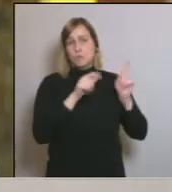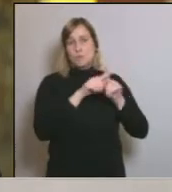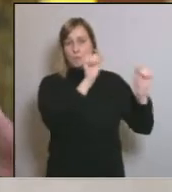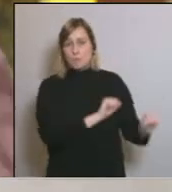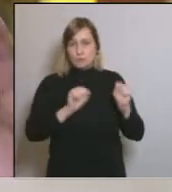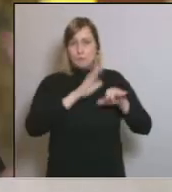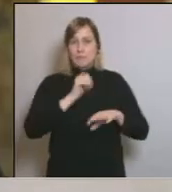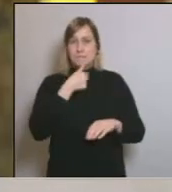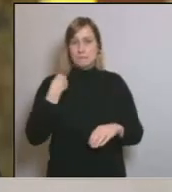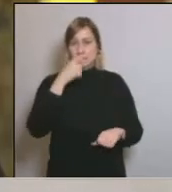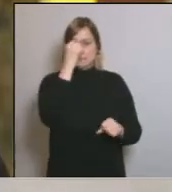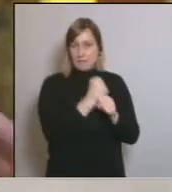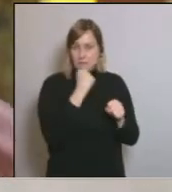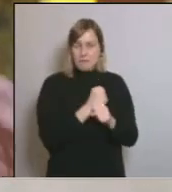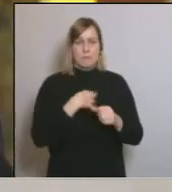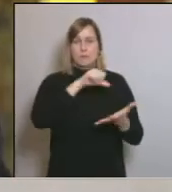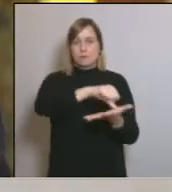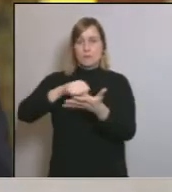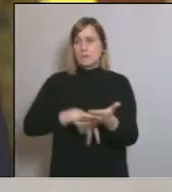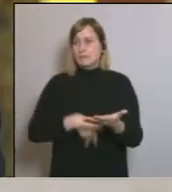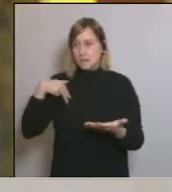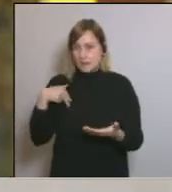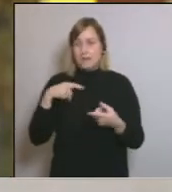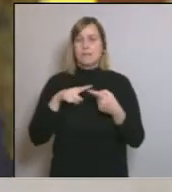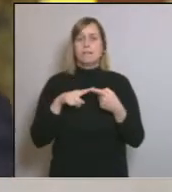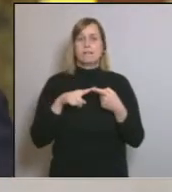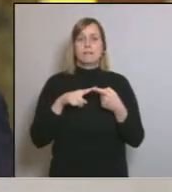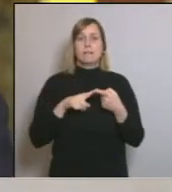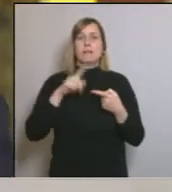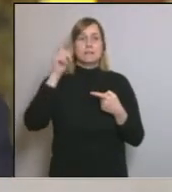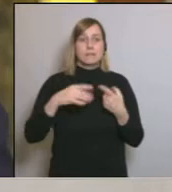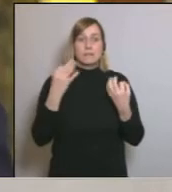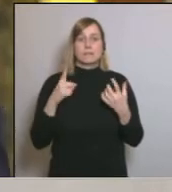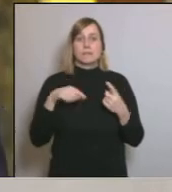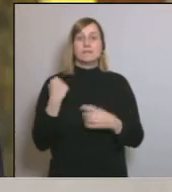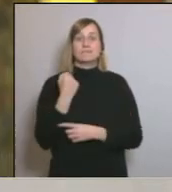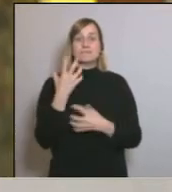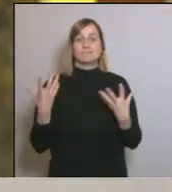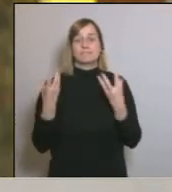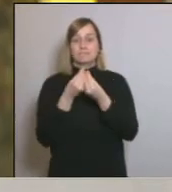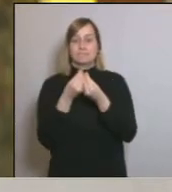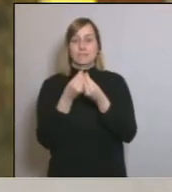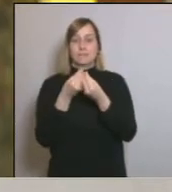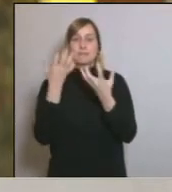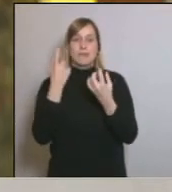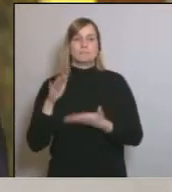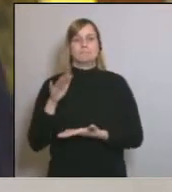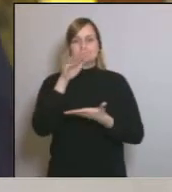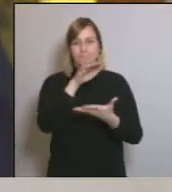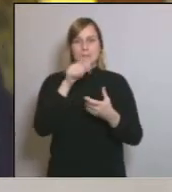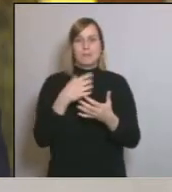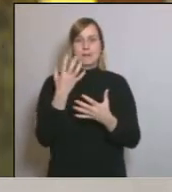treballadors, per la ciutadania en general, també acompanyades de tot un paquet d'econòmic que en aquests moments